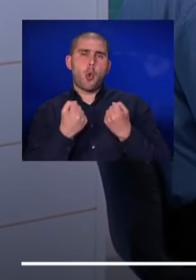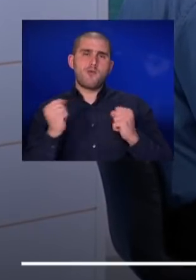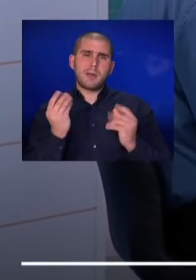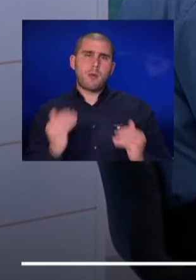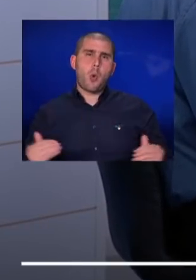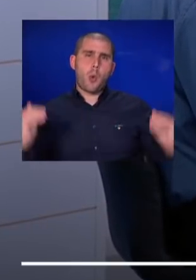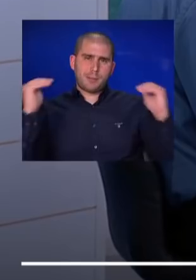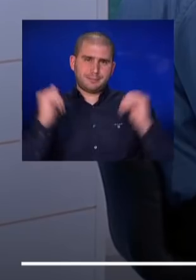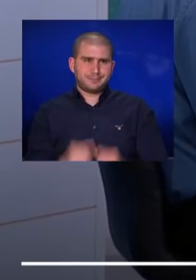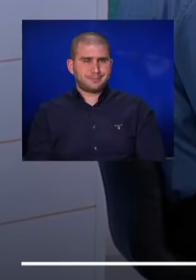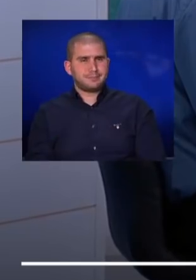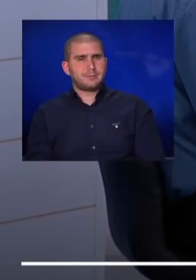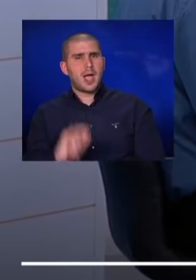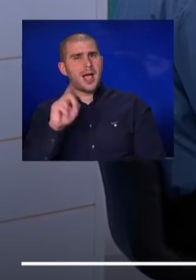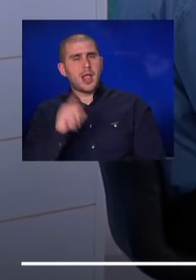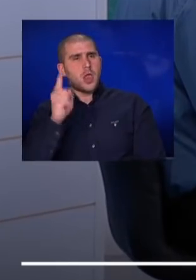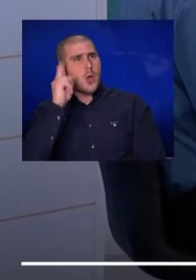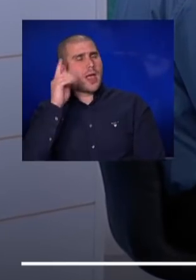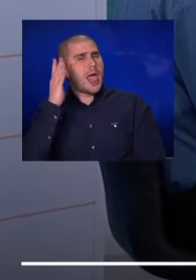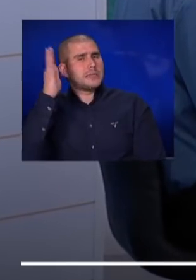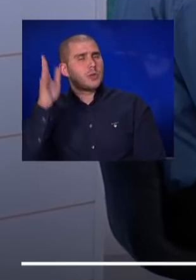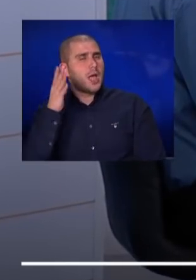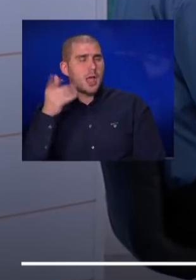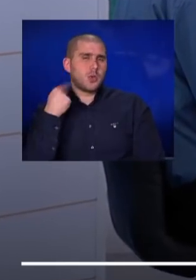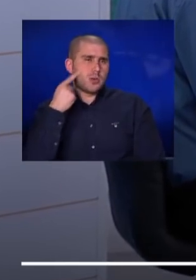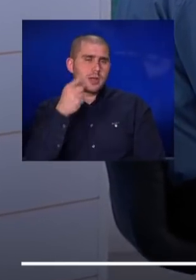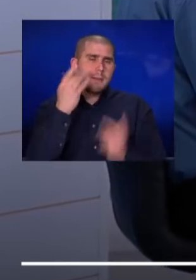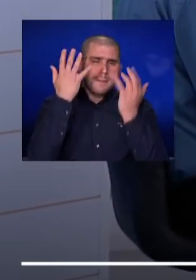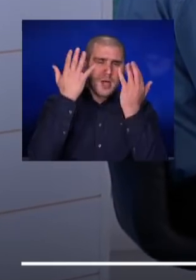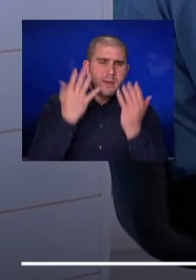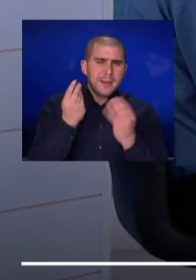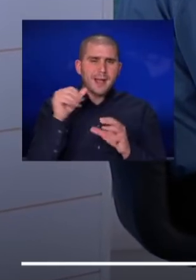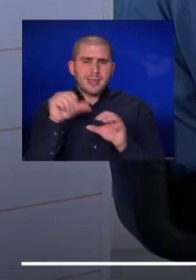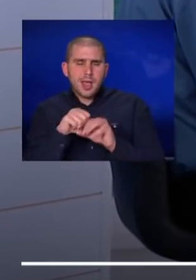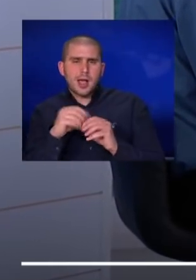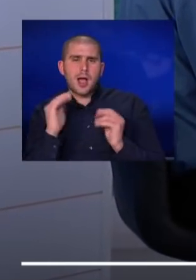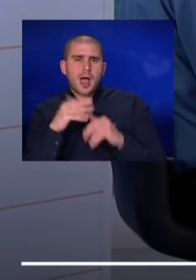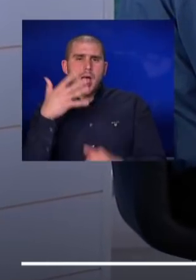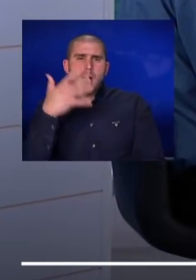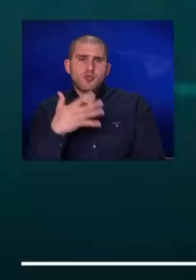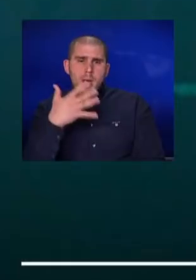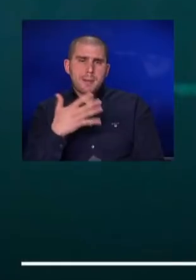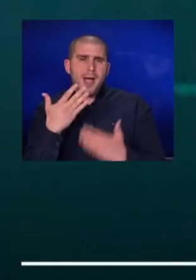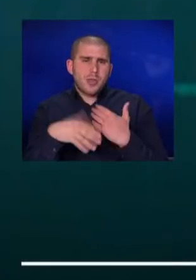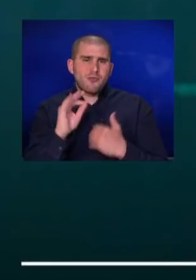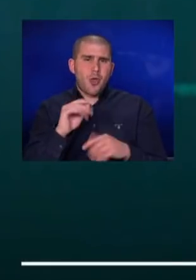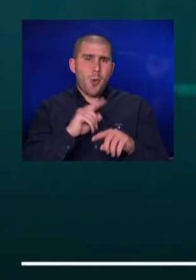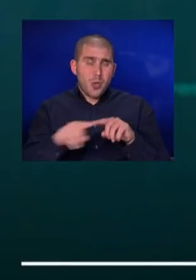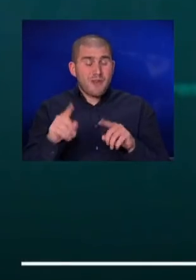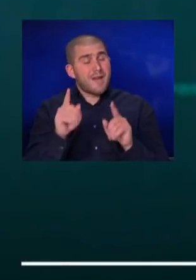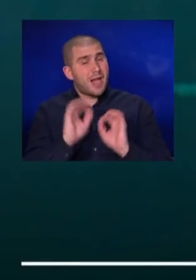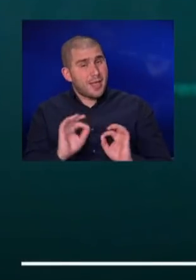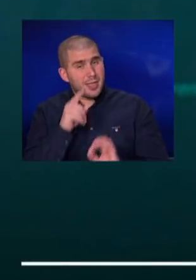עולים. אכן, אתה לא חוזה את העתיד, ואני יודעת שאתם מחשבים את מחירי הדלק על בסיס חמשת הימים הכמעט אחרונים של החודש ועדיין.